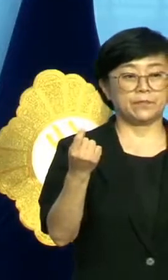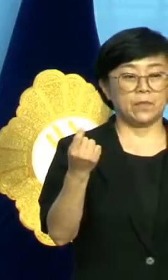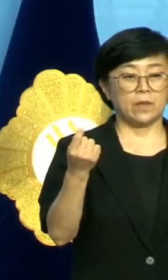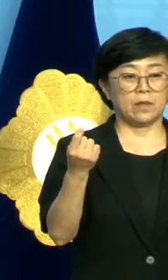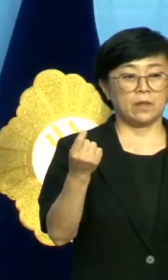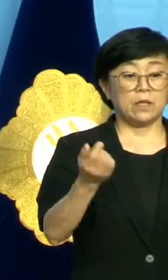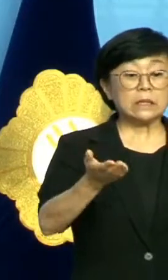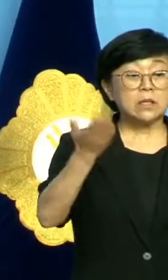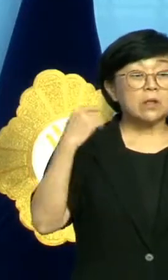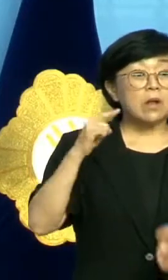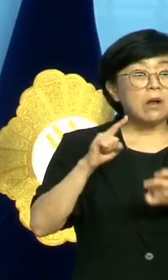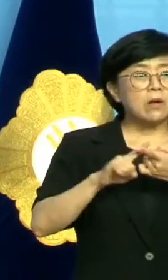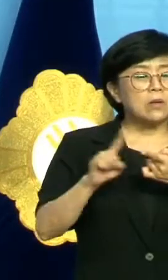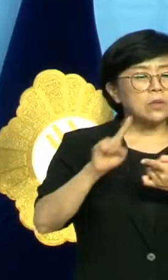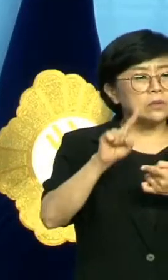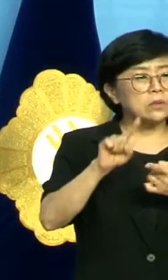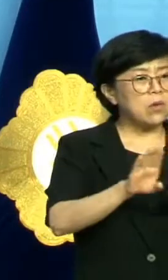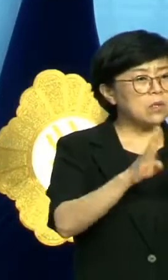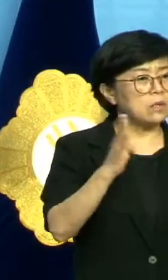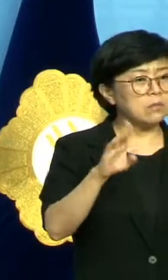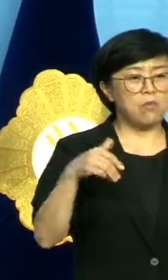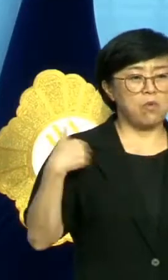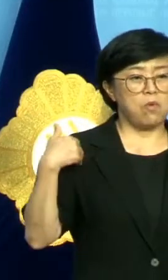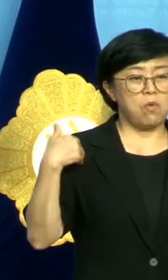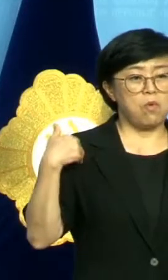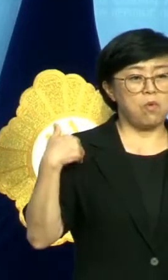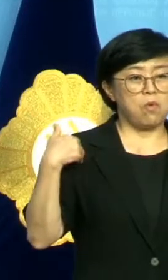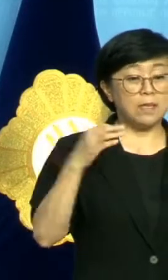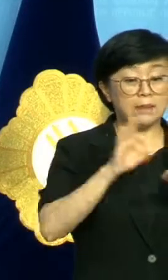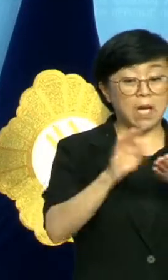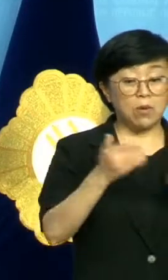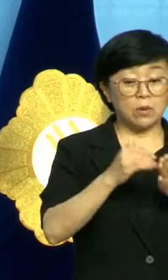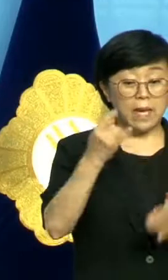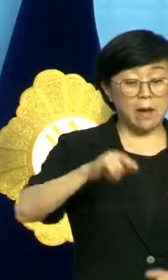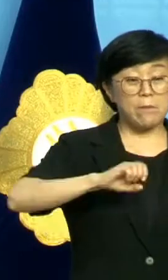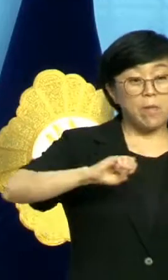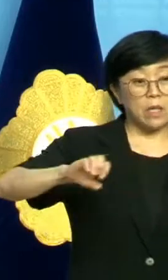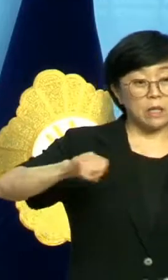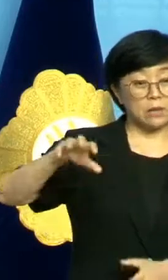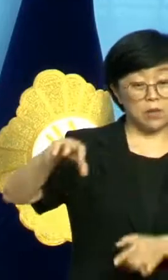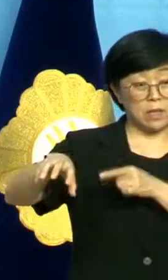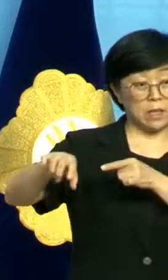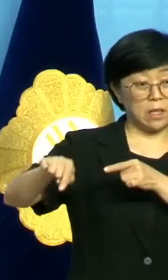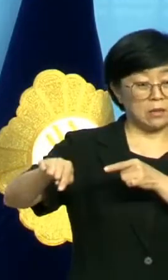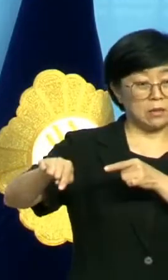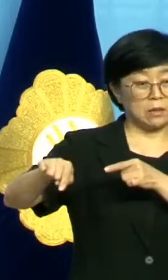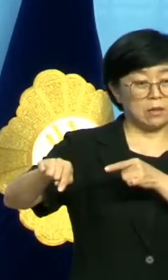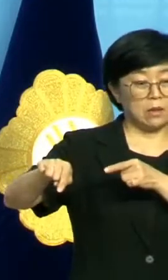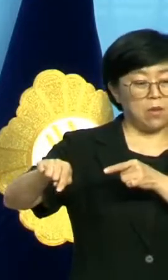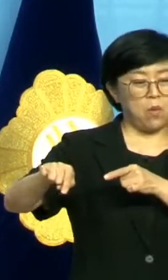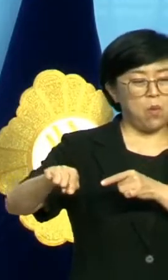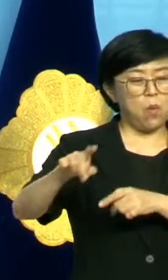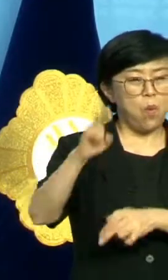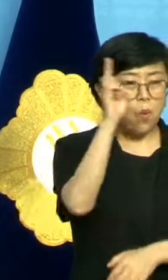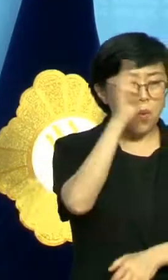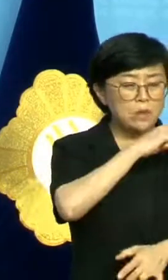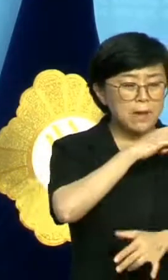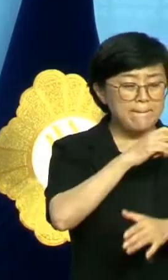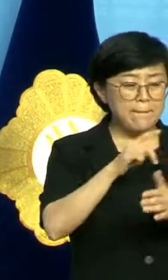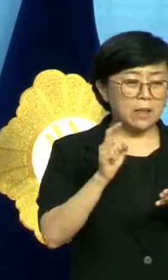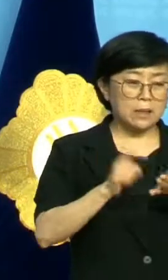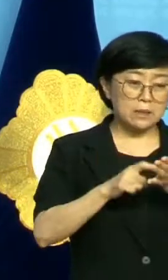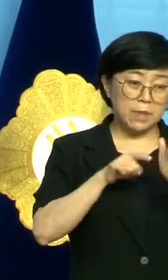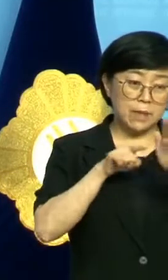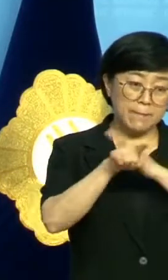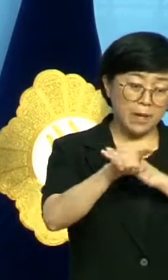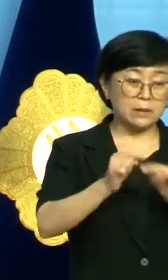전날까지도 어디서 열리는지 알 길이 없었던 사용 후 해결료 토론회 그마저도 당일 오전 부랴부랴 찾아갔더니